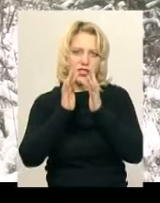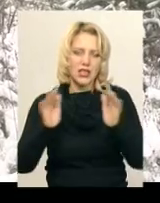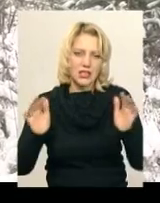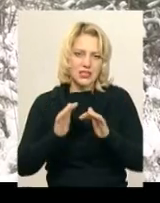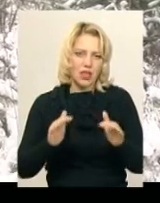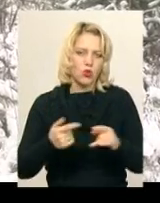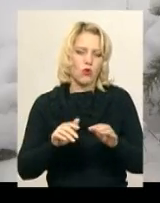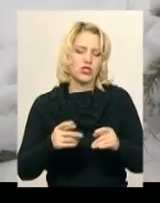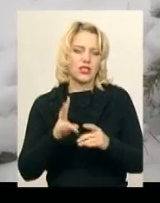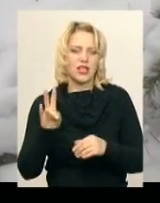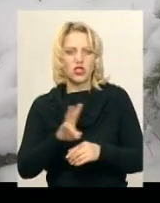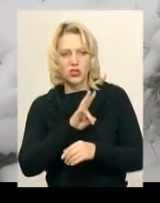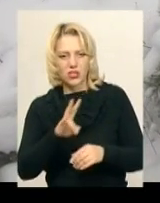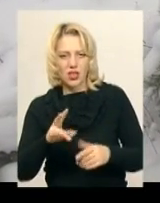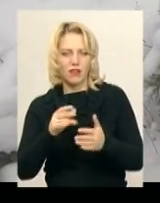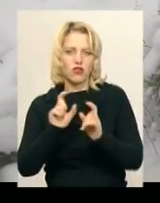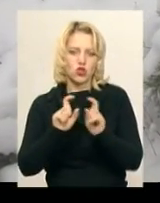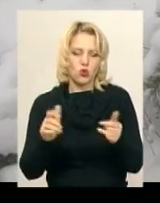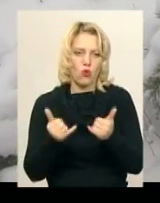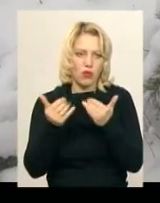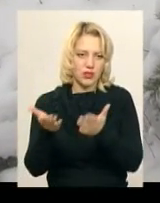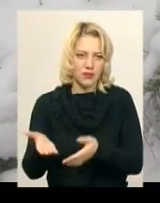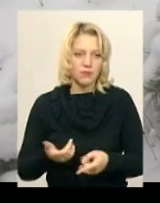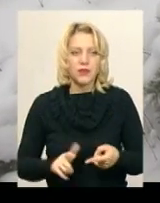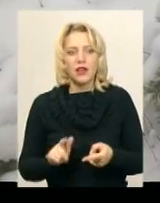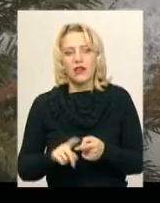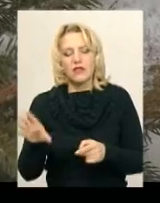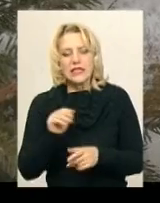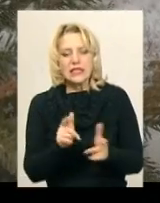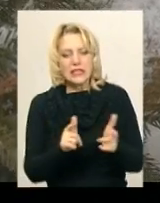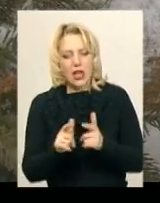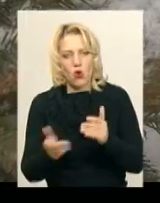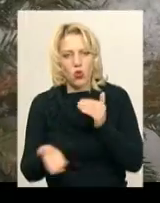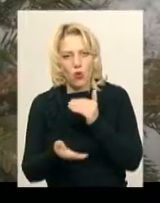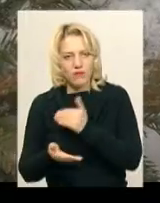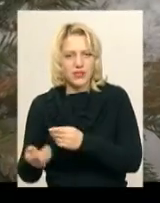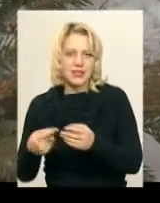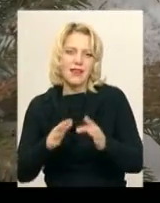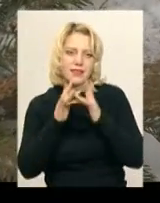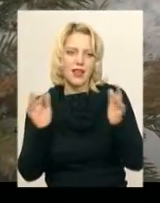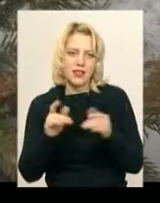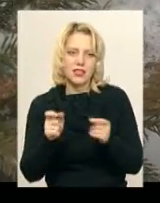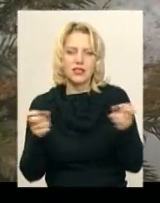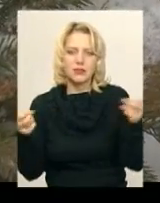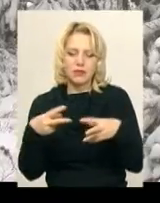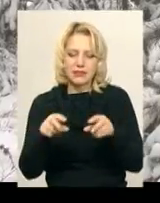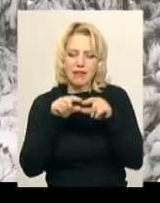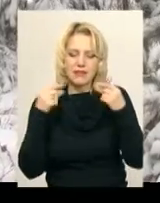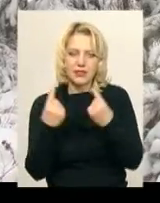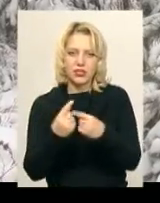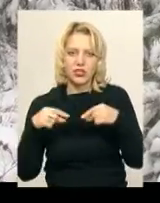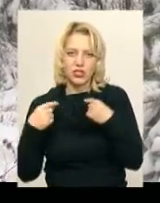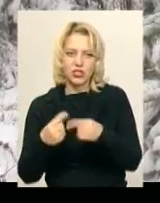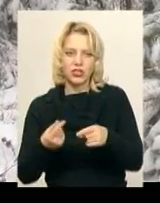школи, на церкви. Усі заготовлені для продажу ялинки обов'язково маркуються спеціальними стрічками зі стріхкодом. Вибрати і купити